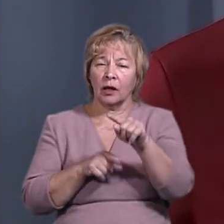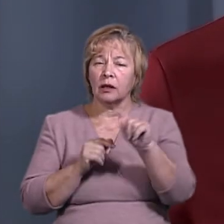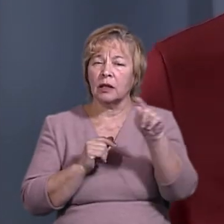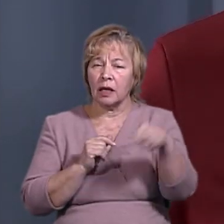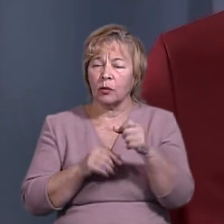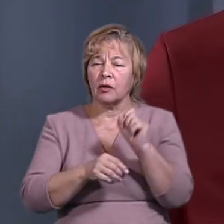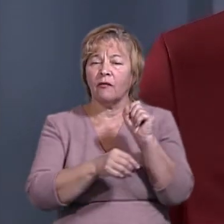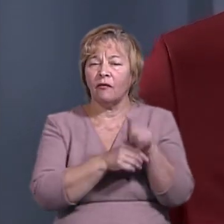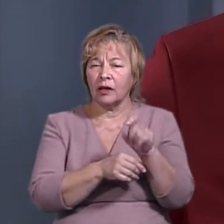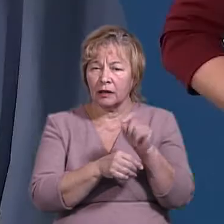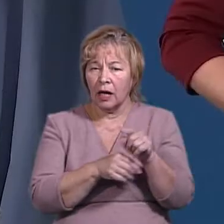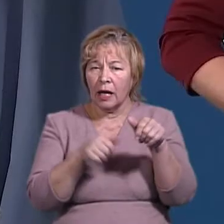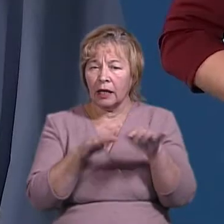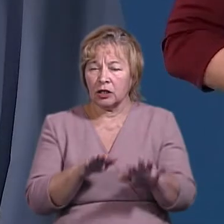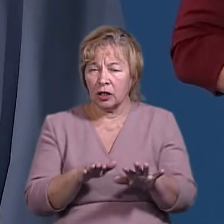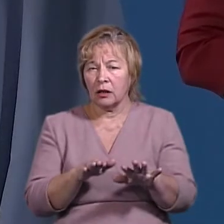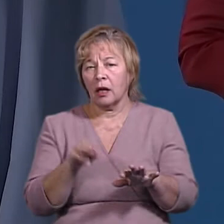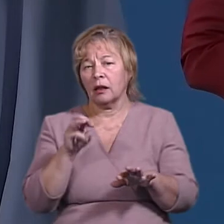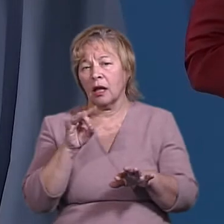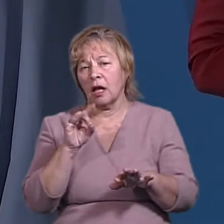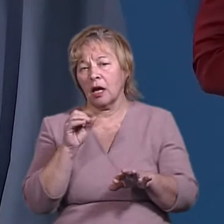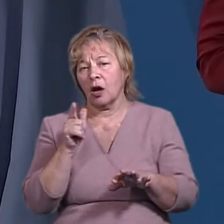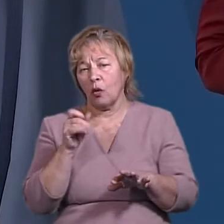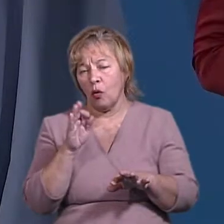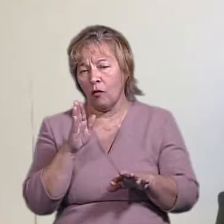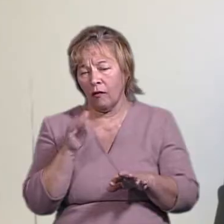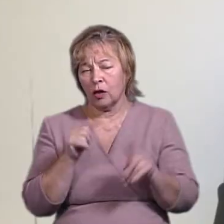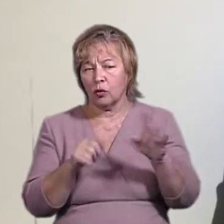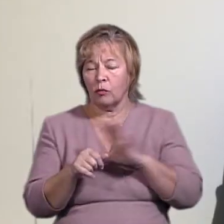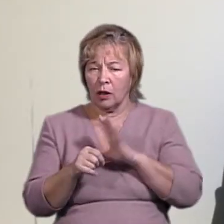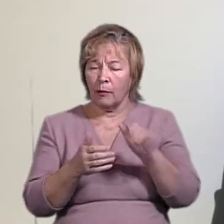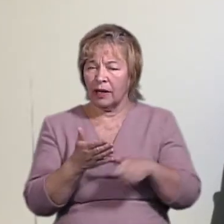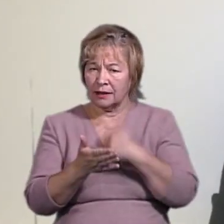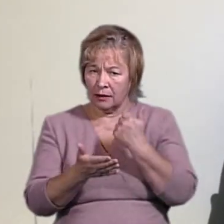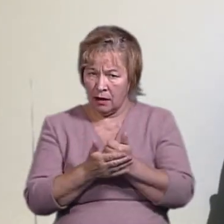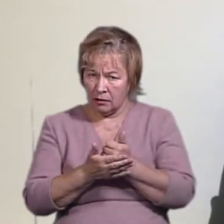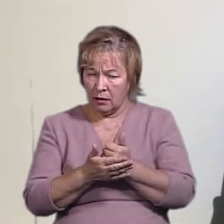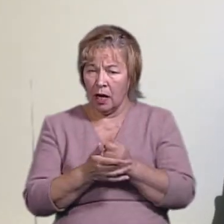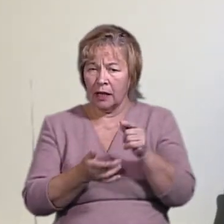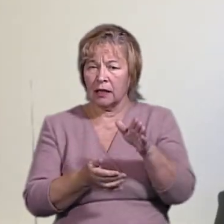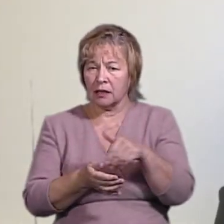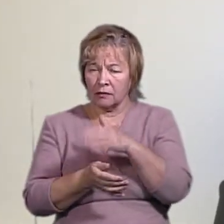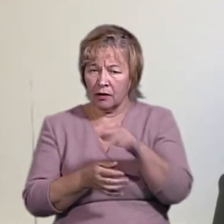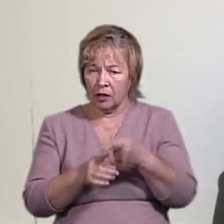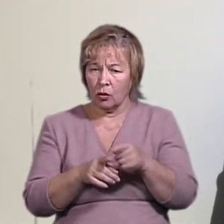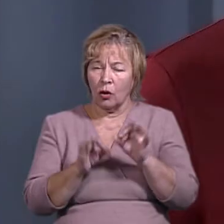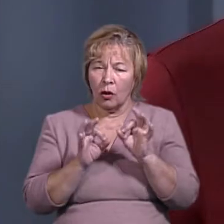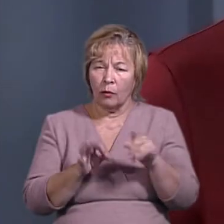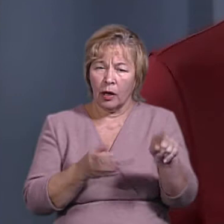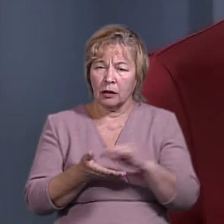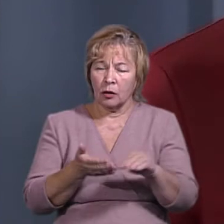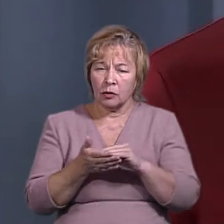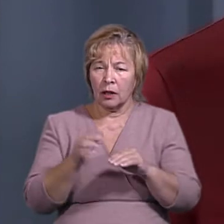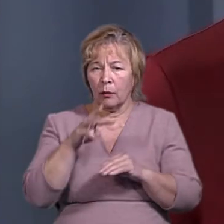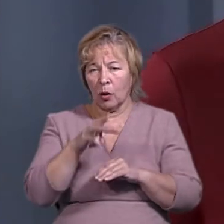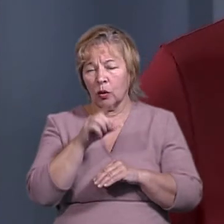визнати рішення про визнання Терехова обраних міським головою, протиправним, і скасувати його як протиправним, тому що про це написав Микола